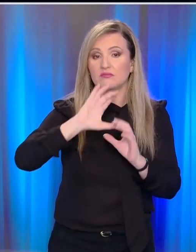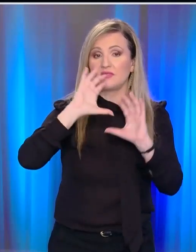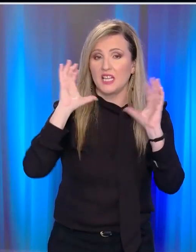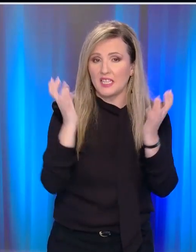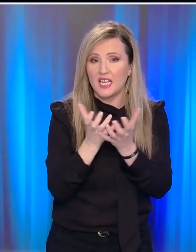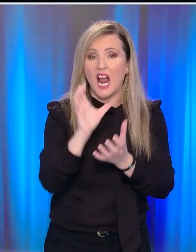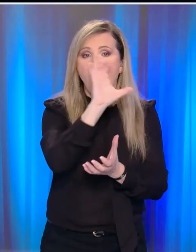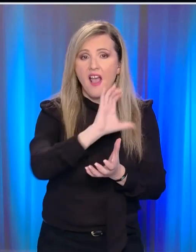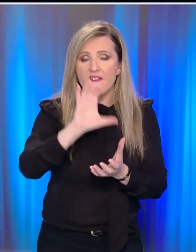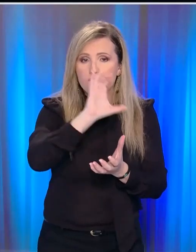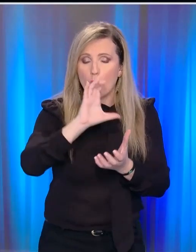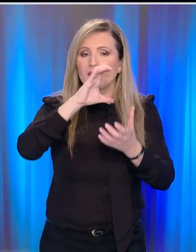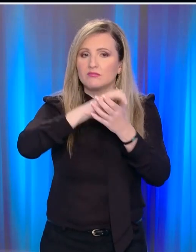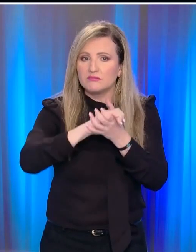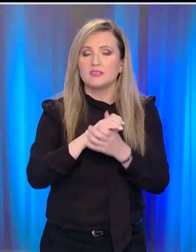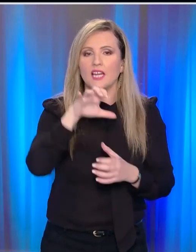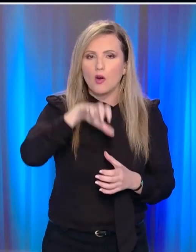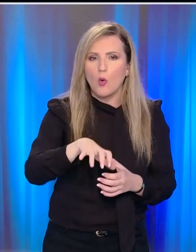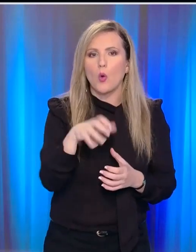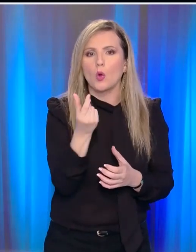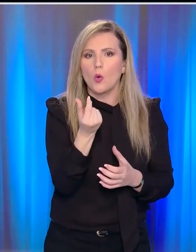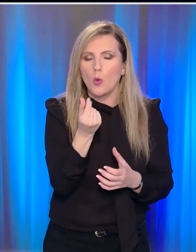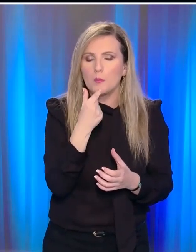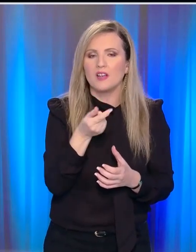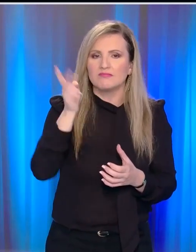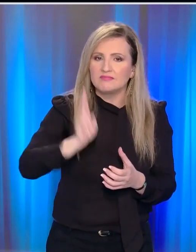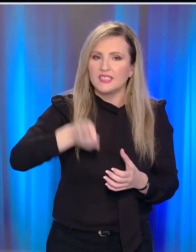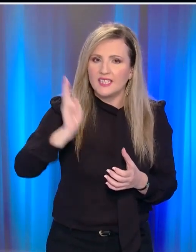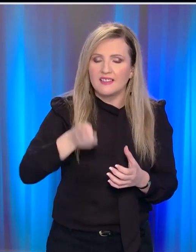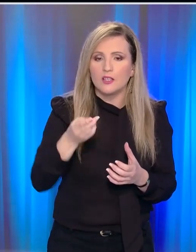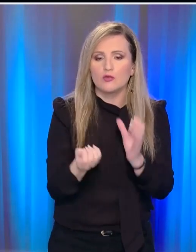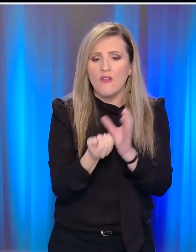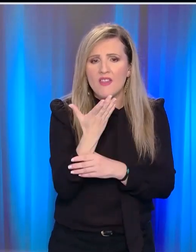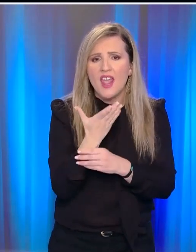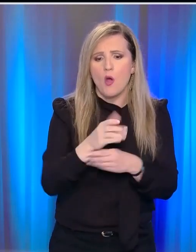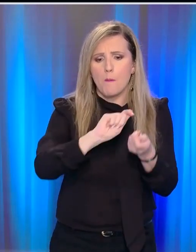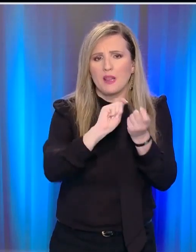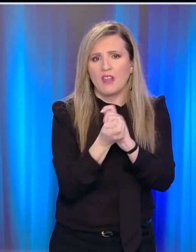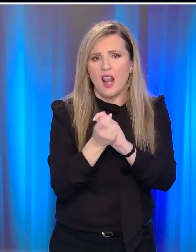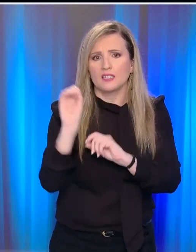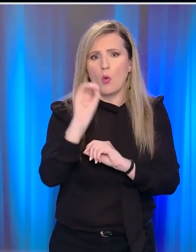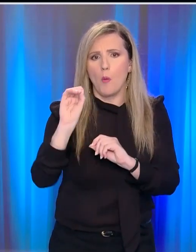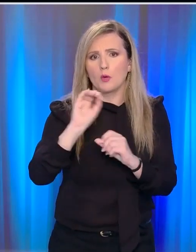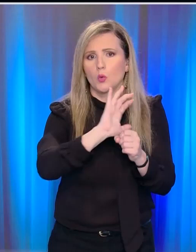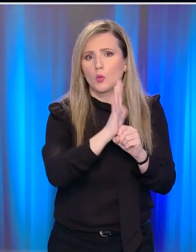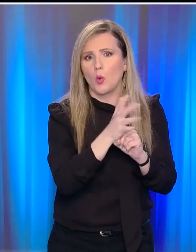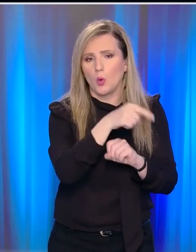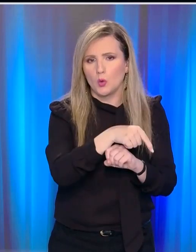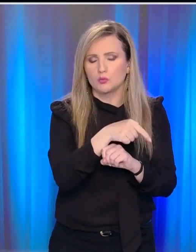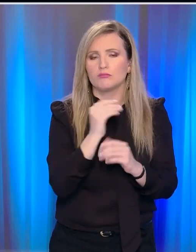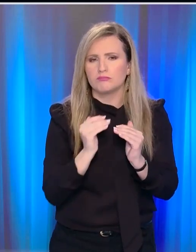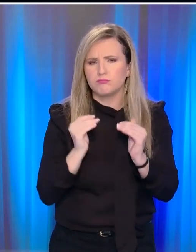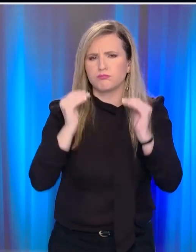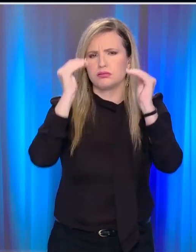Ευρωπαϊκή Ένωση και τον Ευρωπαϊκό Οικονομικό Χώρο όσον αφορά αυτήν τη νέα παραλυγή του SARS-CoV-2 κρίνεται υψηλό έως